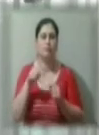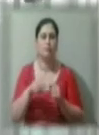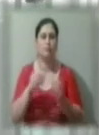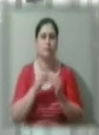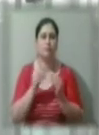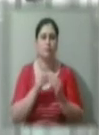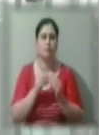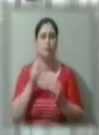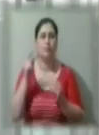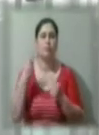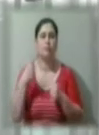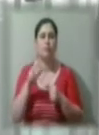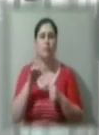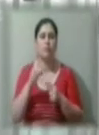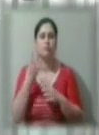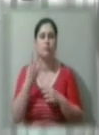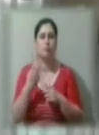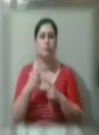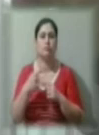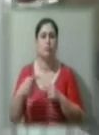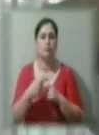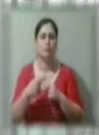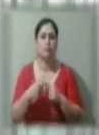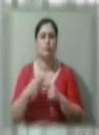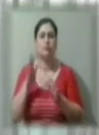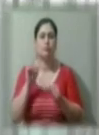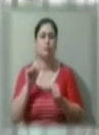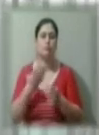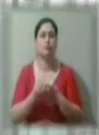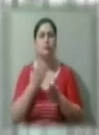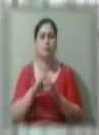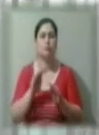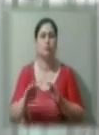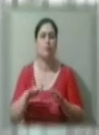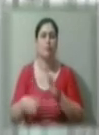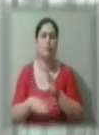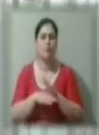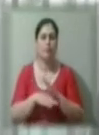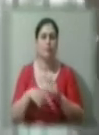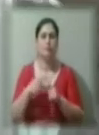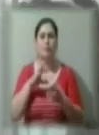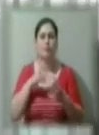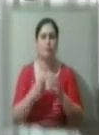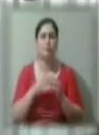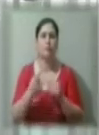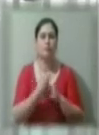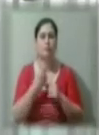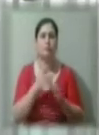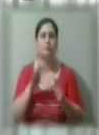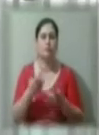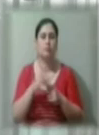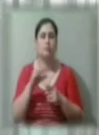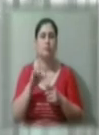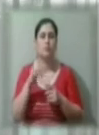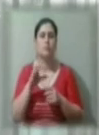корпусі чотири на першому поверсі. Можна ще розмістити у підвалі. Загалом по області на випадок надзвичайної ситуації ми